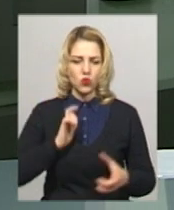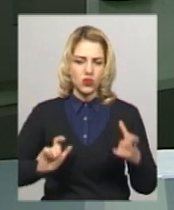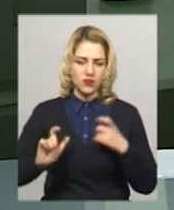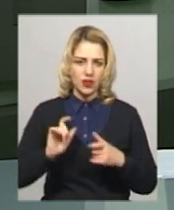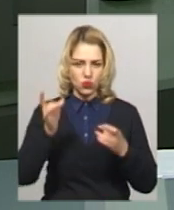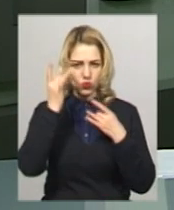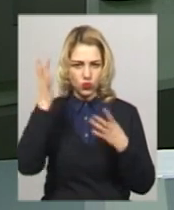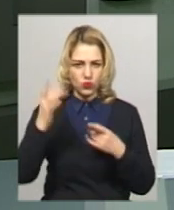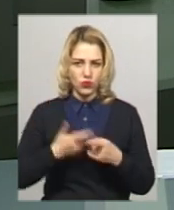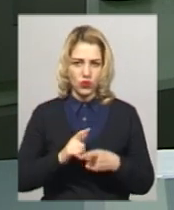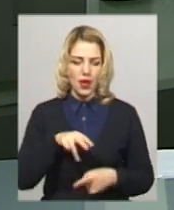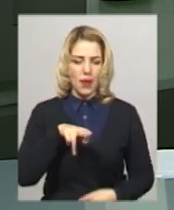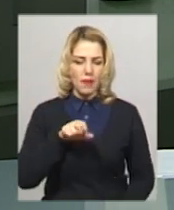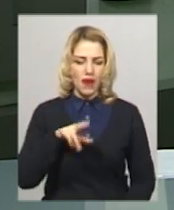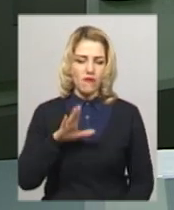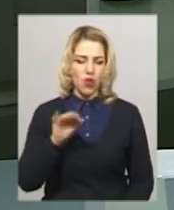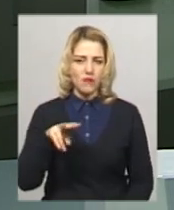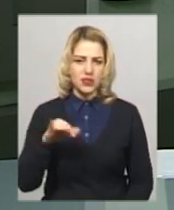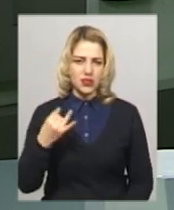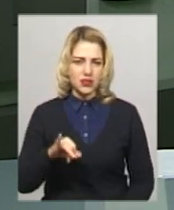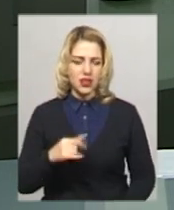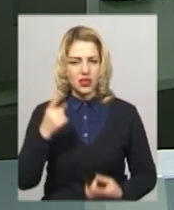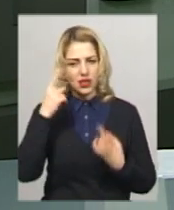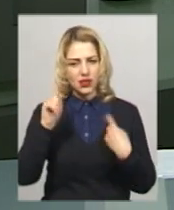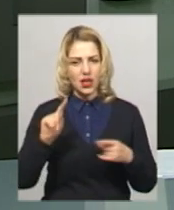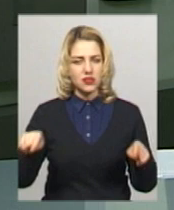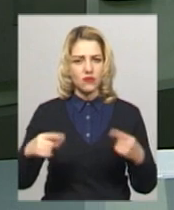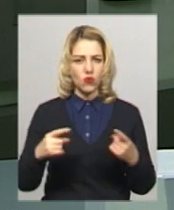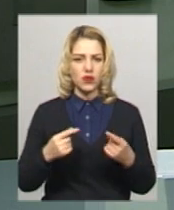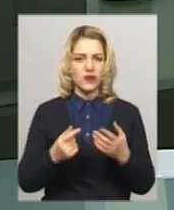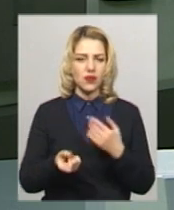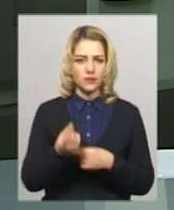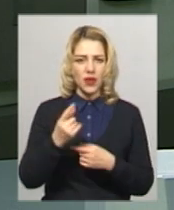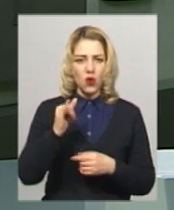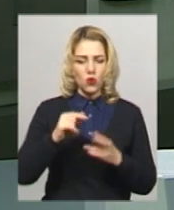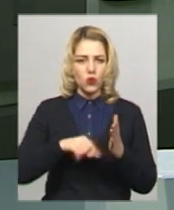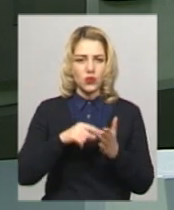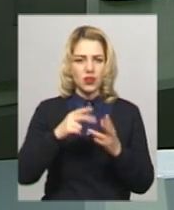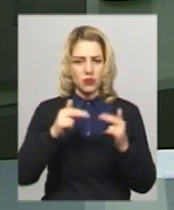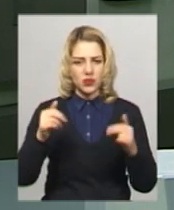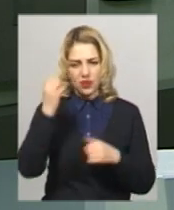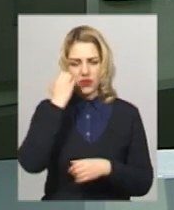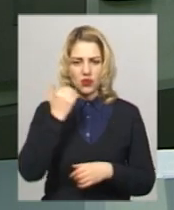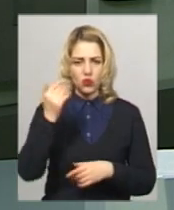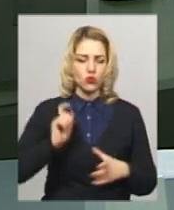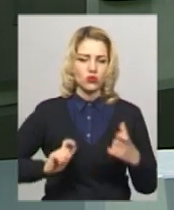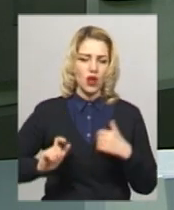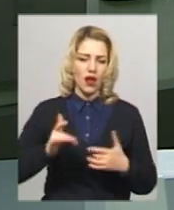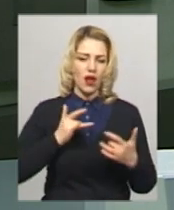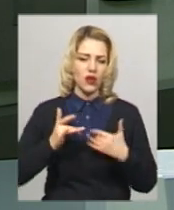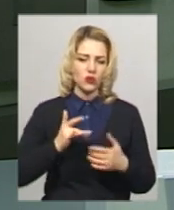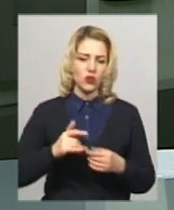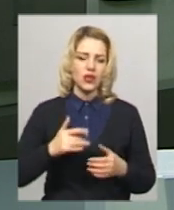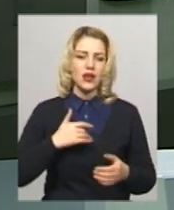мистецтв Володимир Павловський. Каже, ідея створення народилась у Дніпропетровську завдяки його студенту – актор театру імені